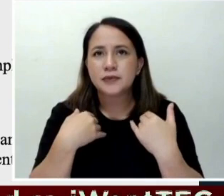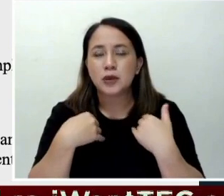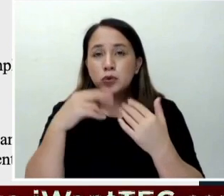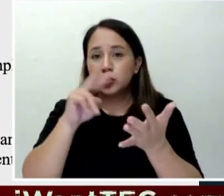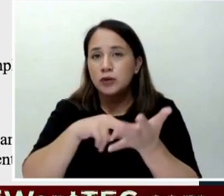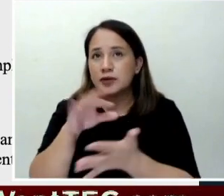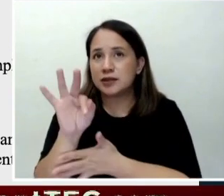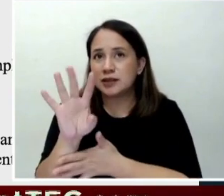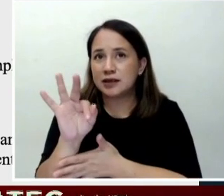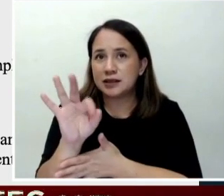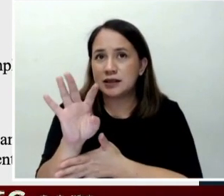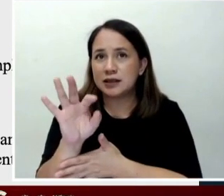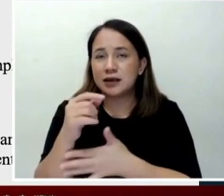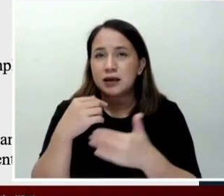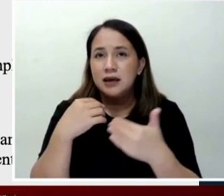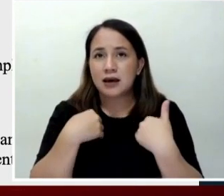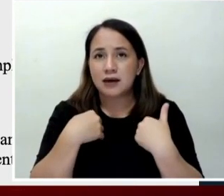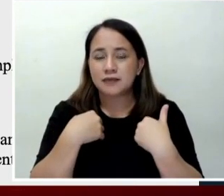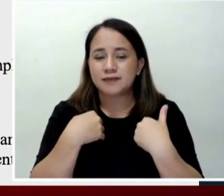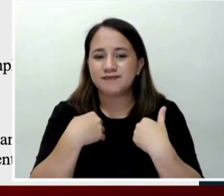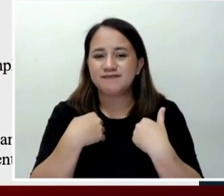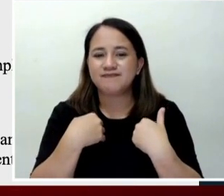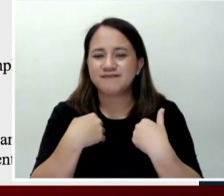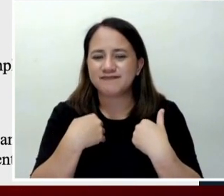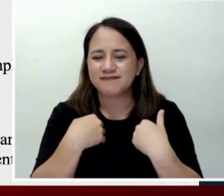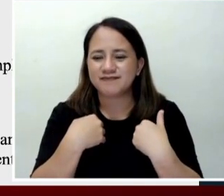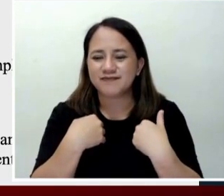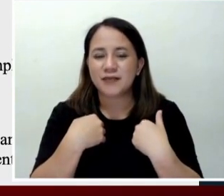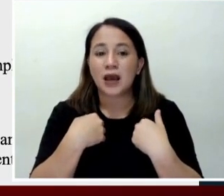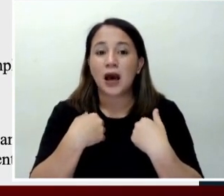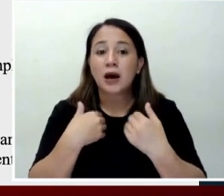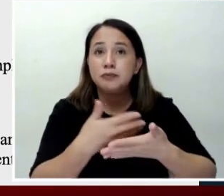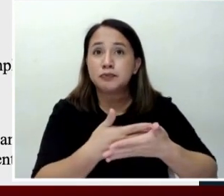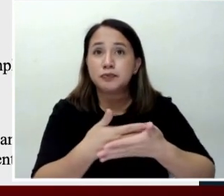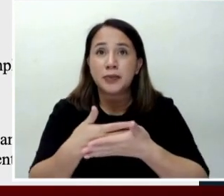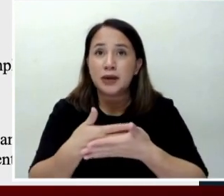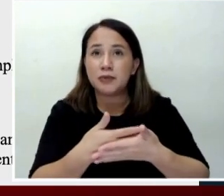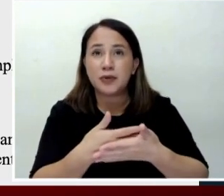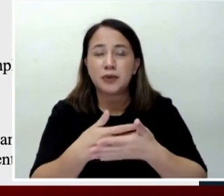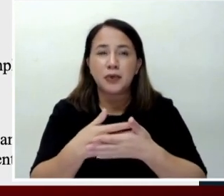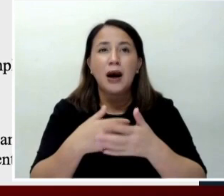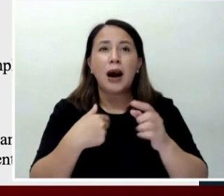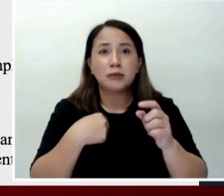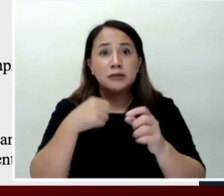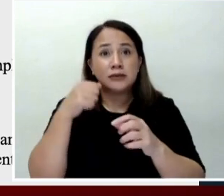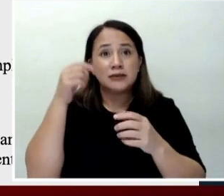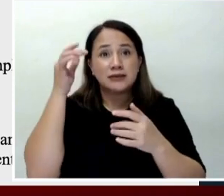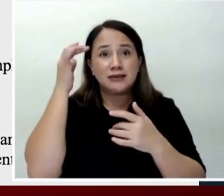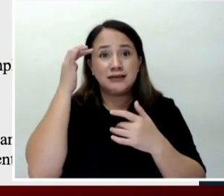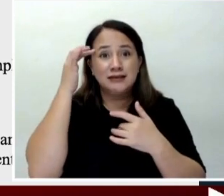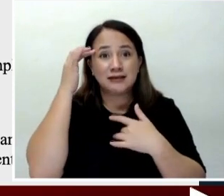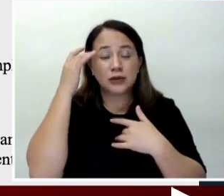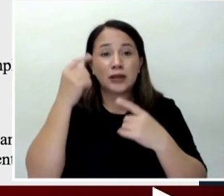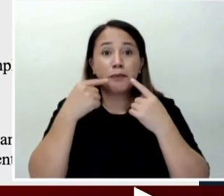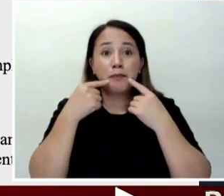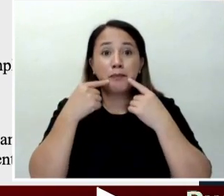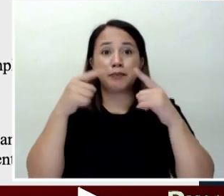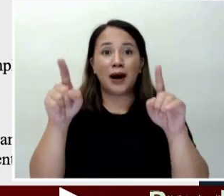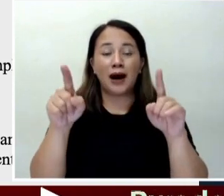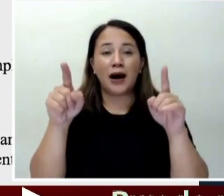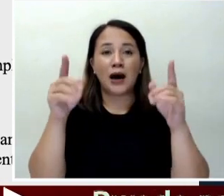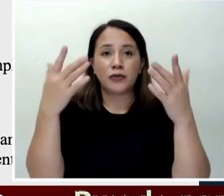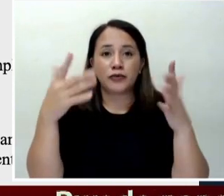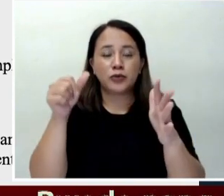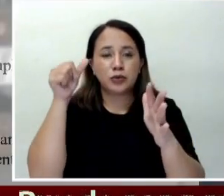meron kami batang sanggol na merong tinatawag na parasitic twin. Na successful naman po. Salamat po